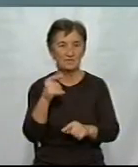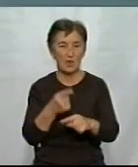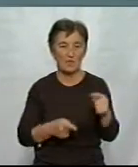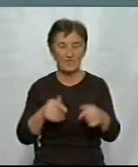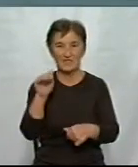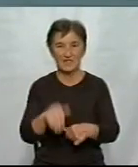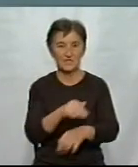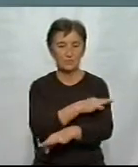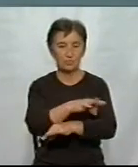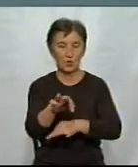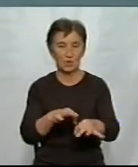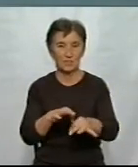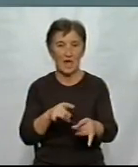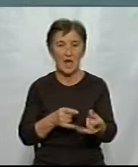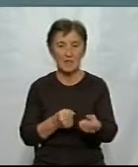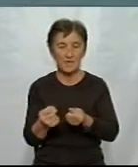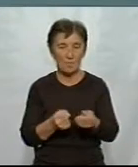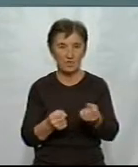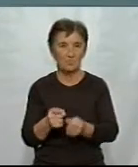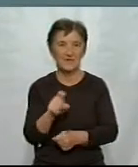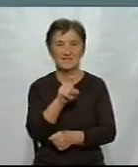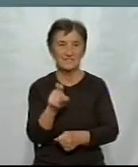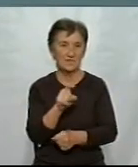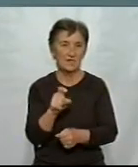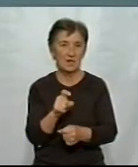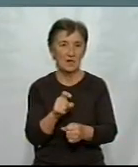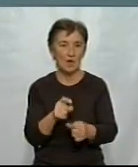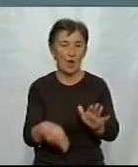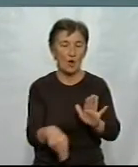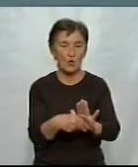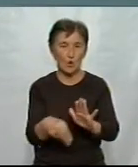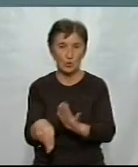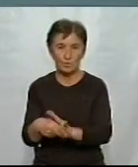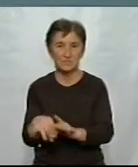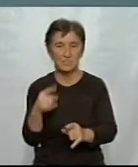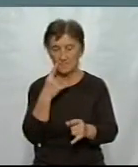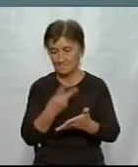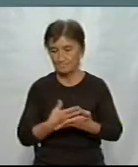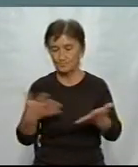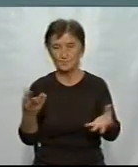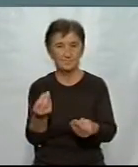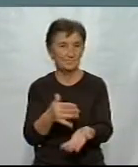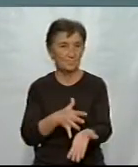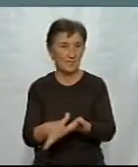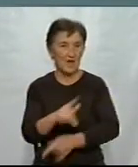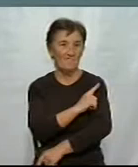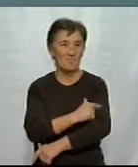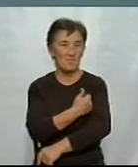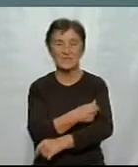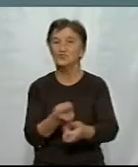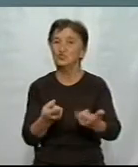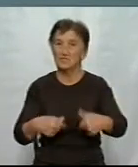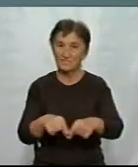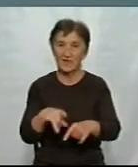Вони направлені на боротьбу з корупцією, просування цінностей відкрито суспільства, прозорого використання коштів у медичній сфері. На